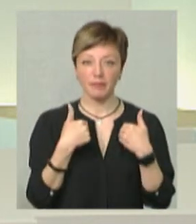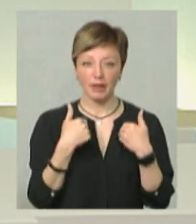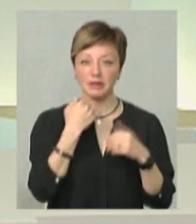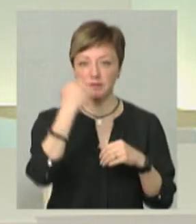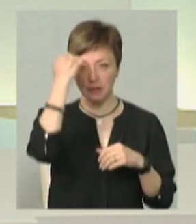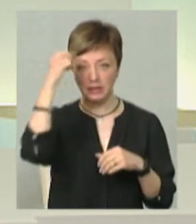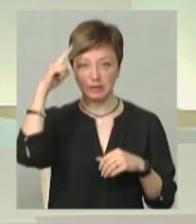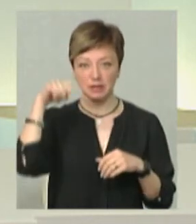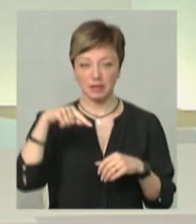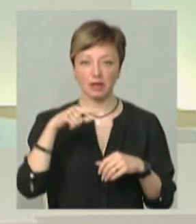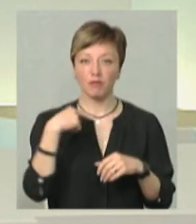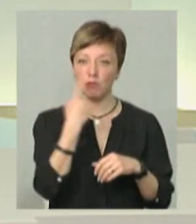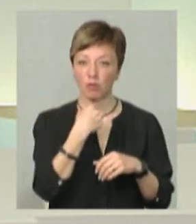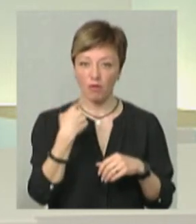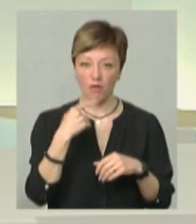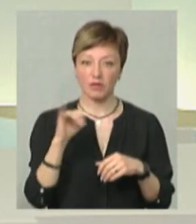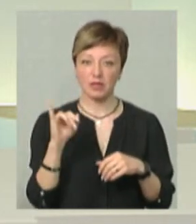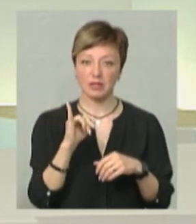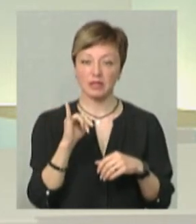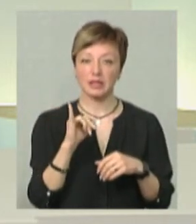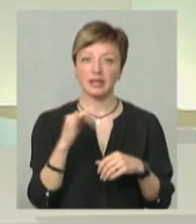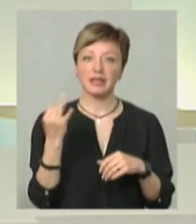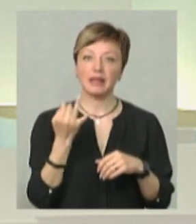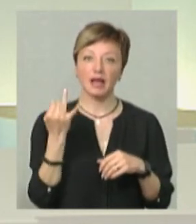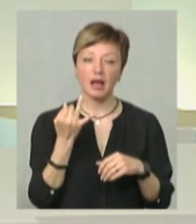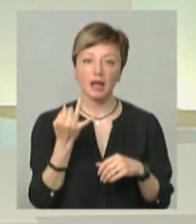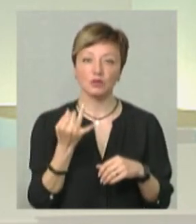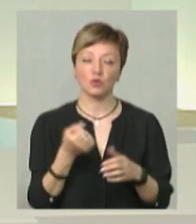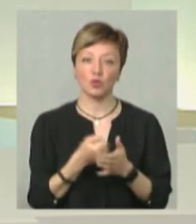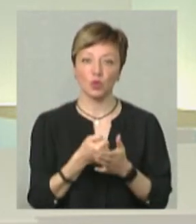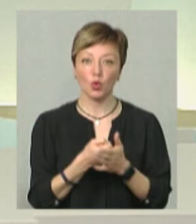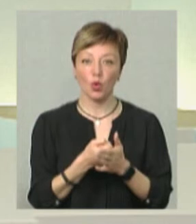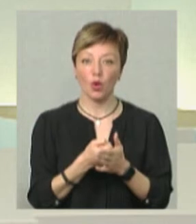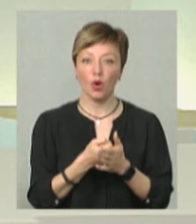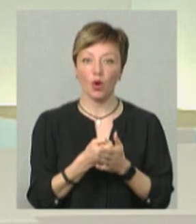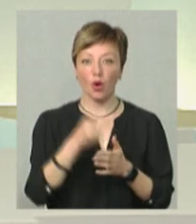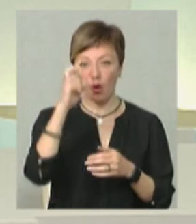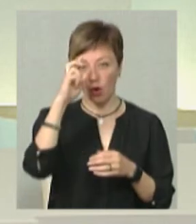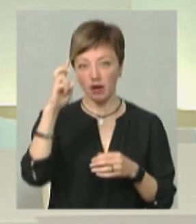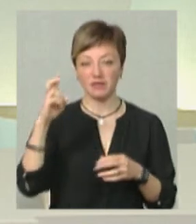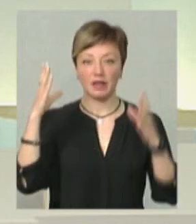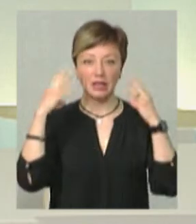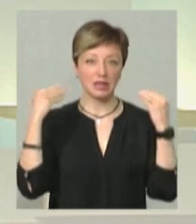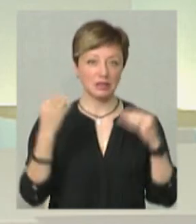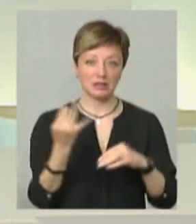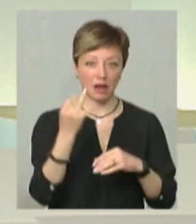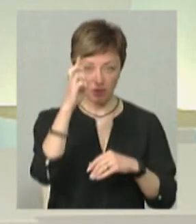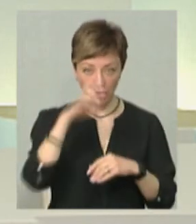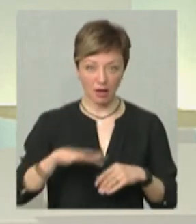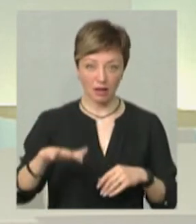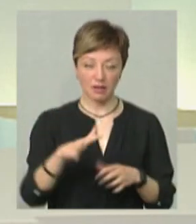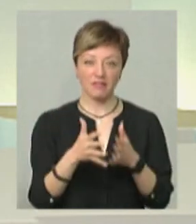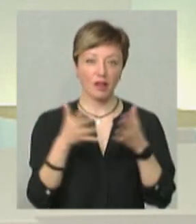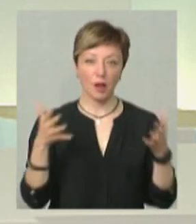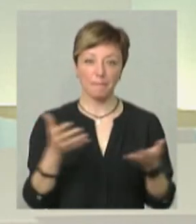завдяки знанням мови і, перш за все, завдяки інтересу до Королівства Нідерланди і до дуже цікавої країни з